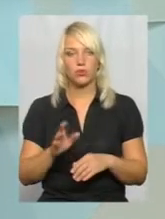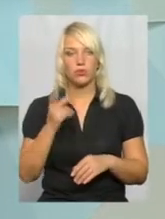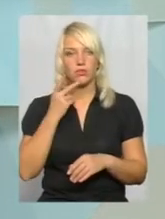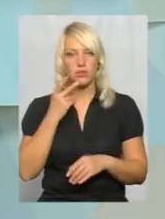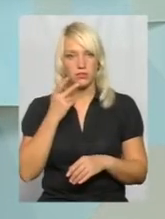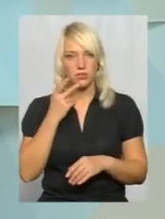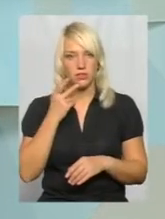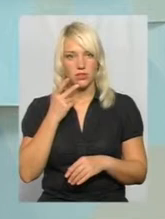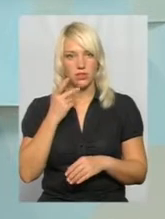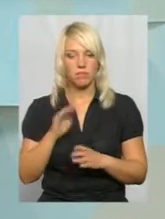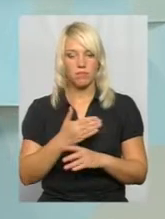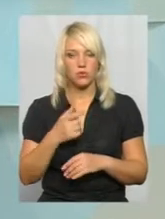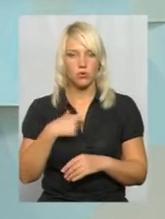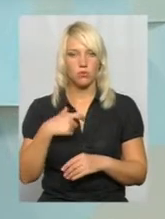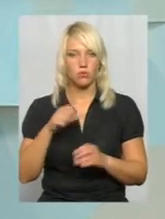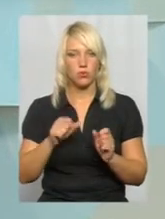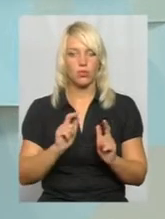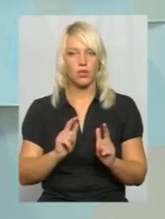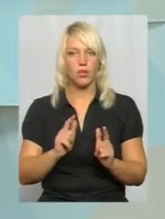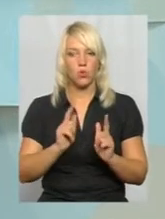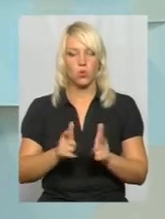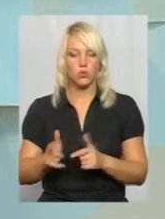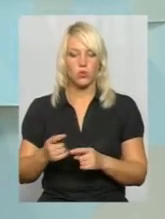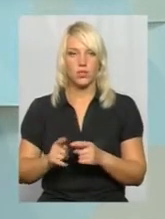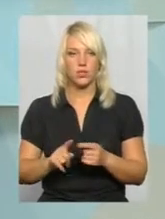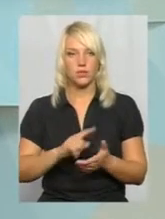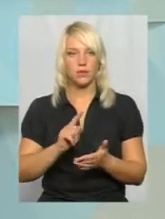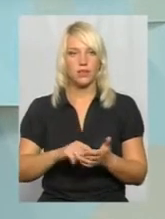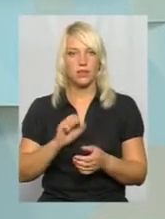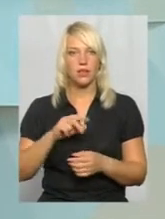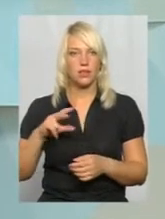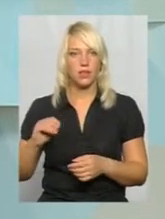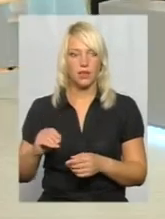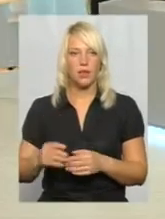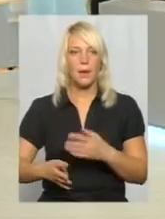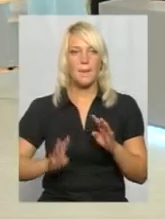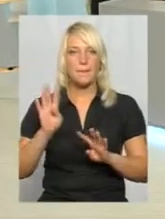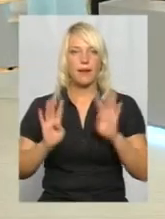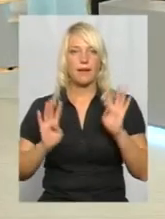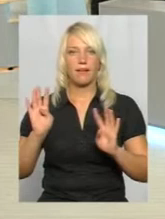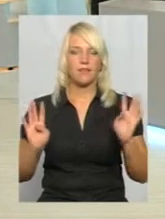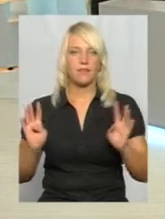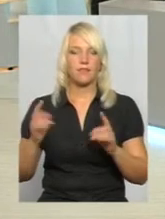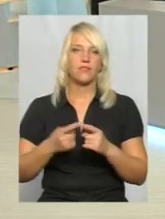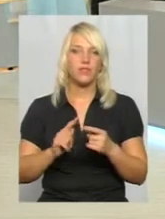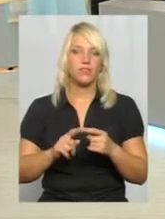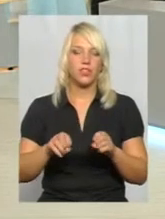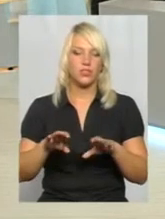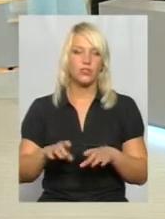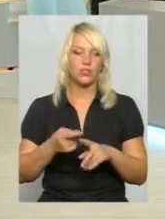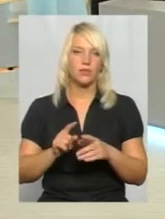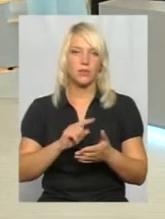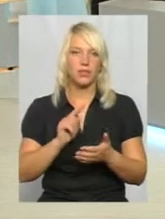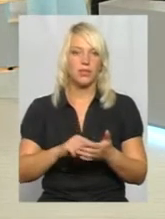між собою можуть узгодити ці питання. Але паркан вирішує ці питання. Коли є паркан,